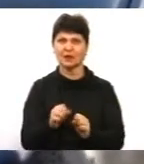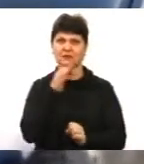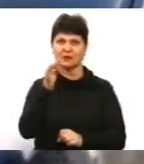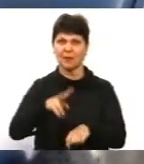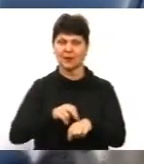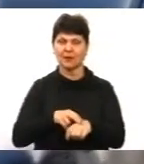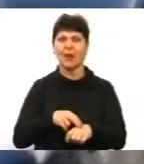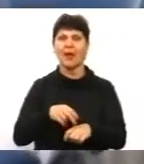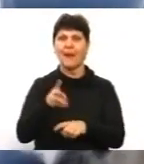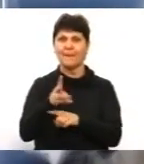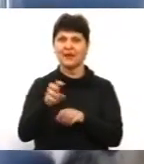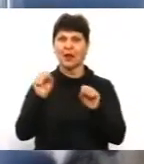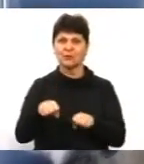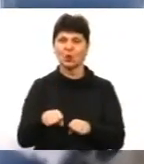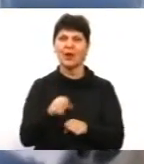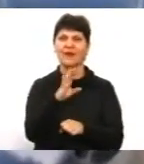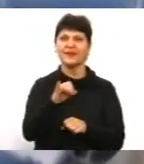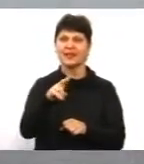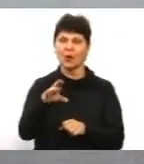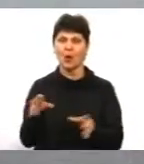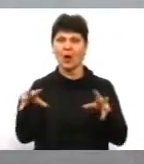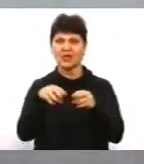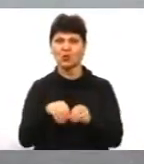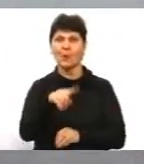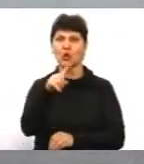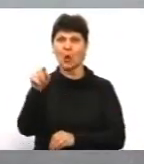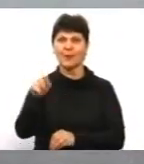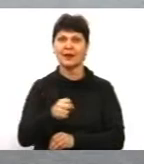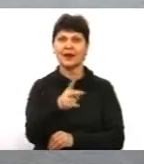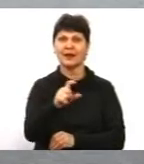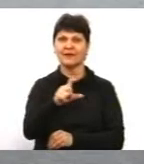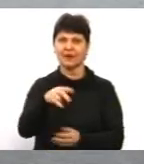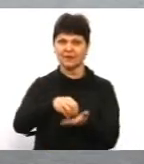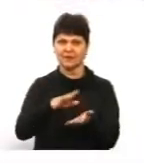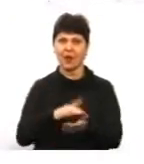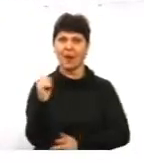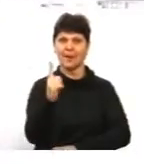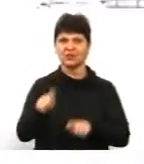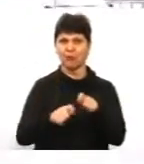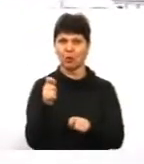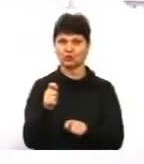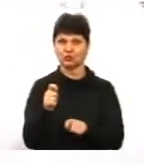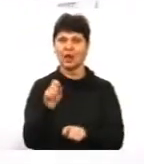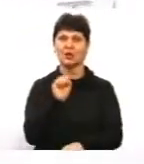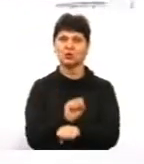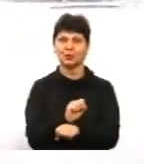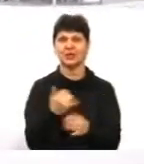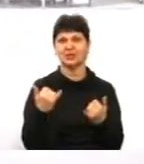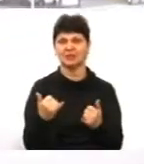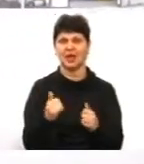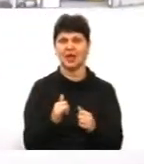фотографії і відео, знімаючи авто разом з номерами. За кілька хвилин фіксують першого порушника. Зупиняємо зараз фольксвагена.